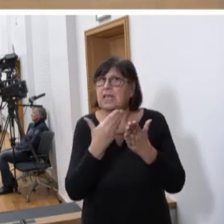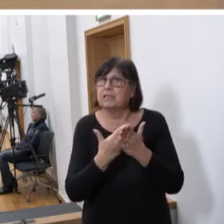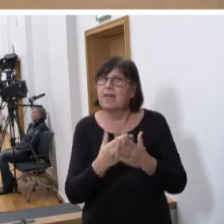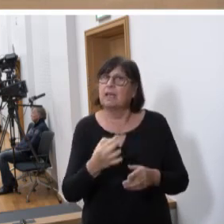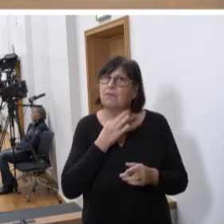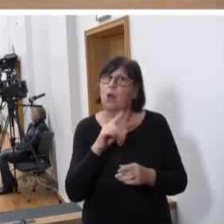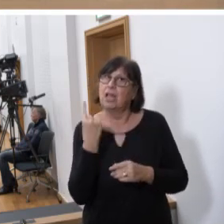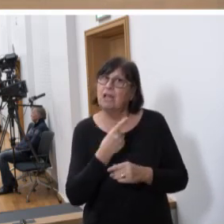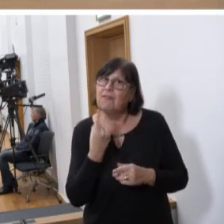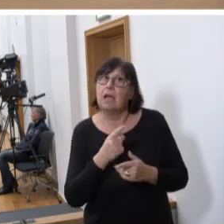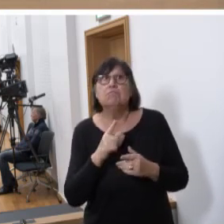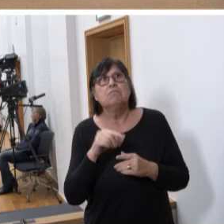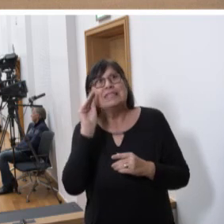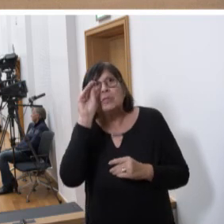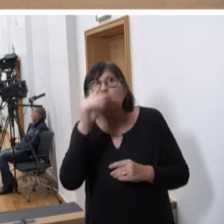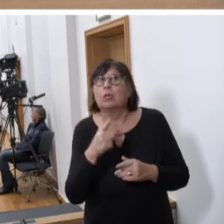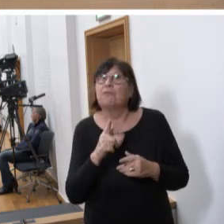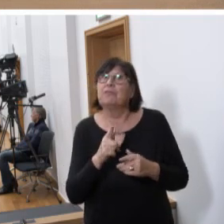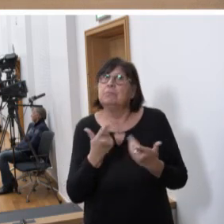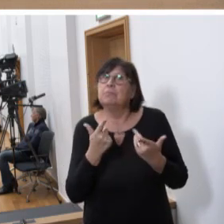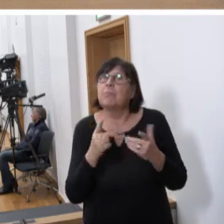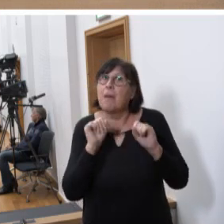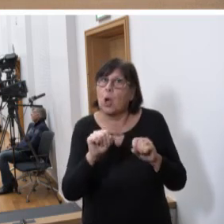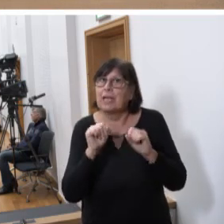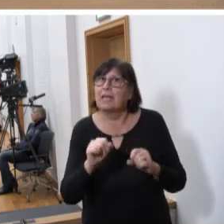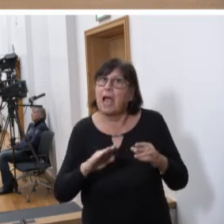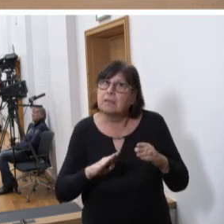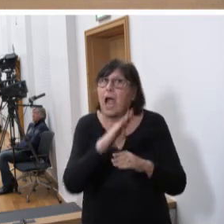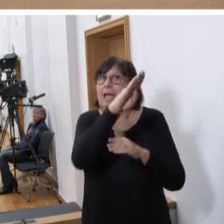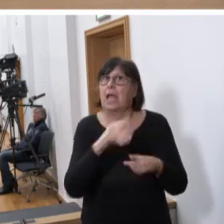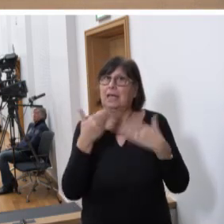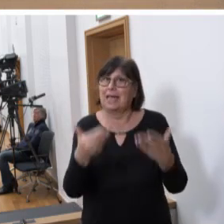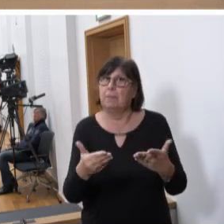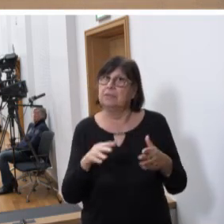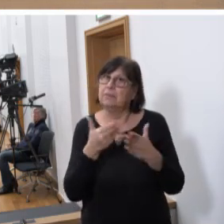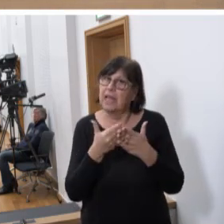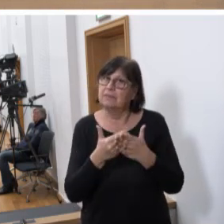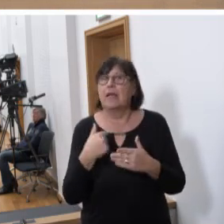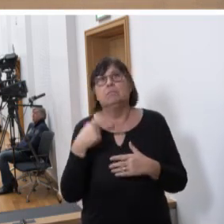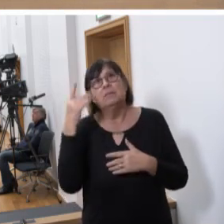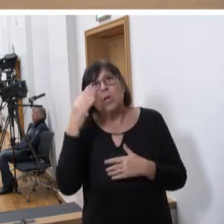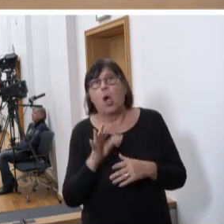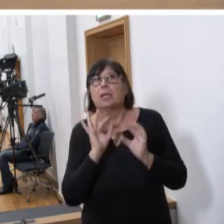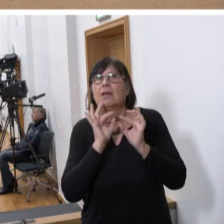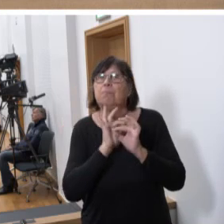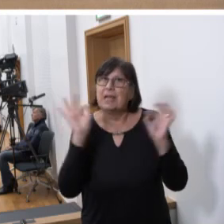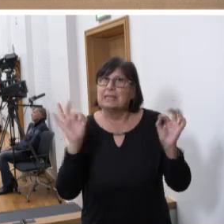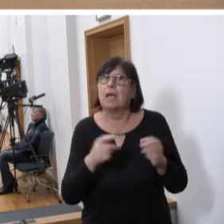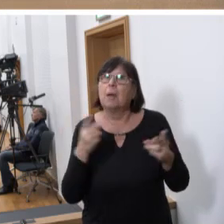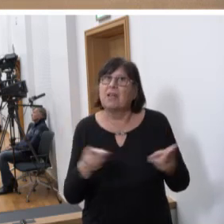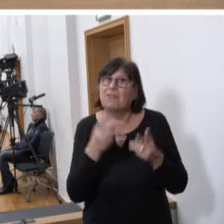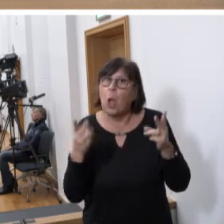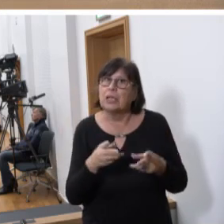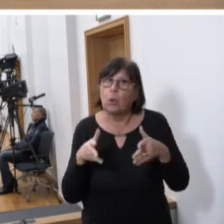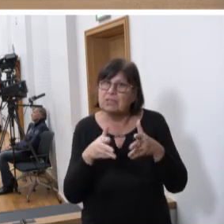eine Karriereperspektive ermöglichen und auch geben. Und deswegen sorgen wir eben für bessere Beförderungsmöglichkeiten im Bereich der